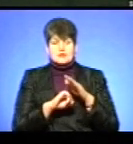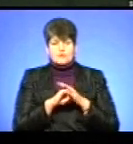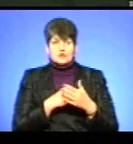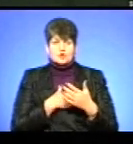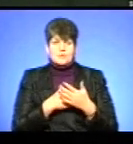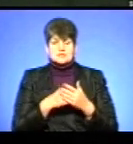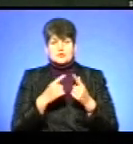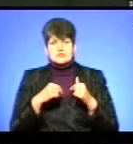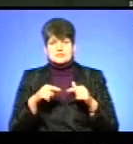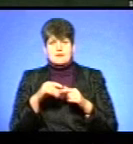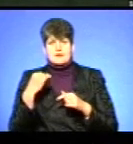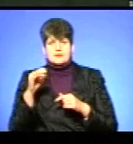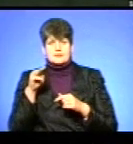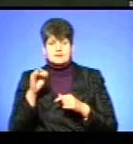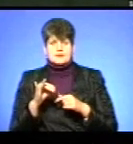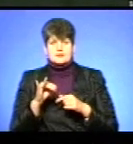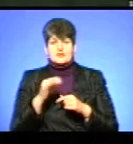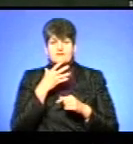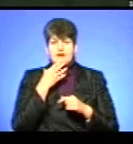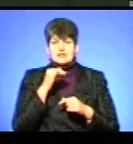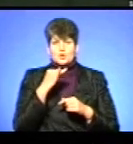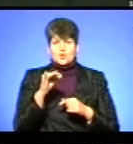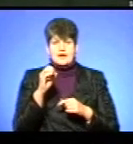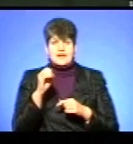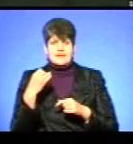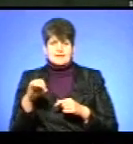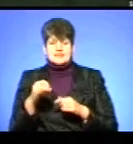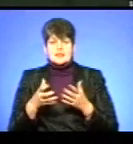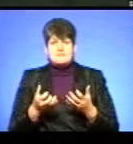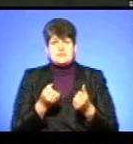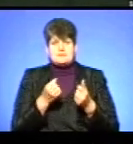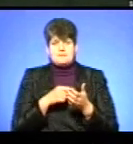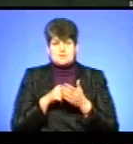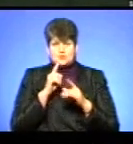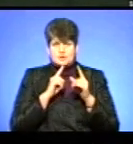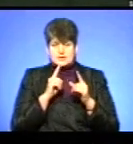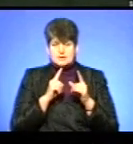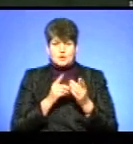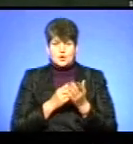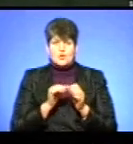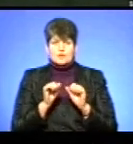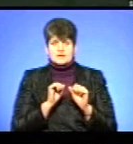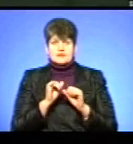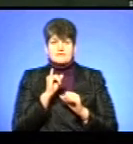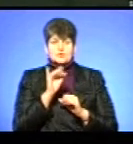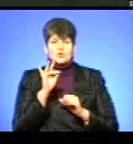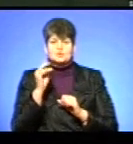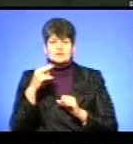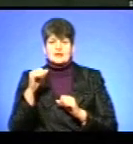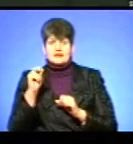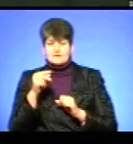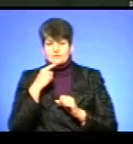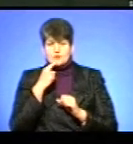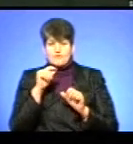громадські організації «АйТі Кластер» та «Файне Юей» за підтримки міської ради. Координатор проєкту Іван Рудакевич каже, формування